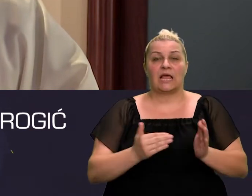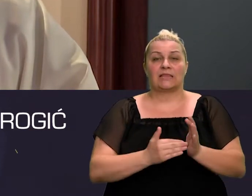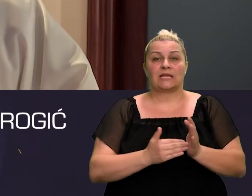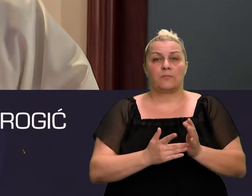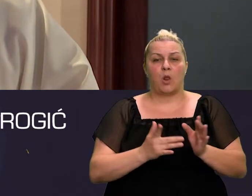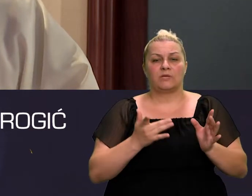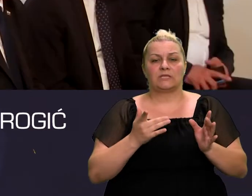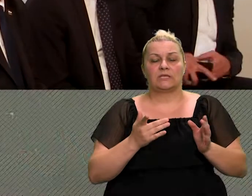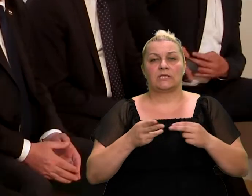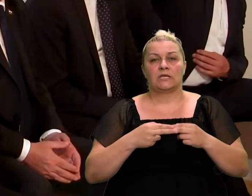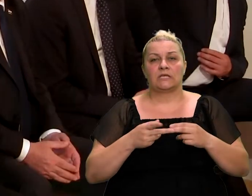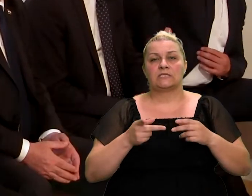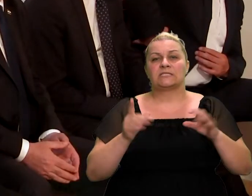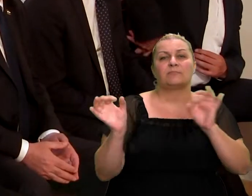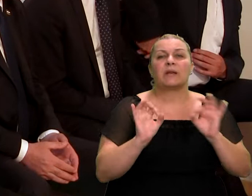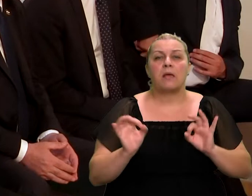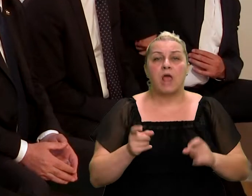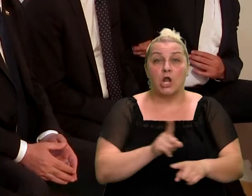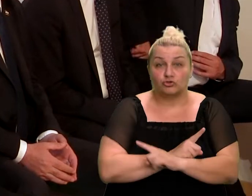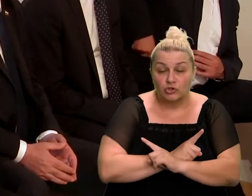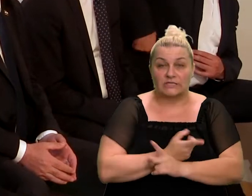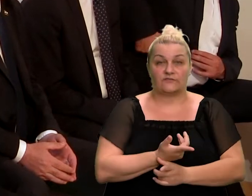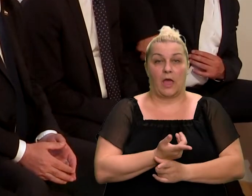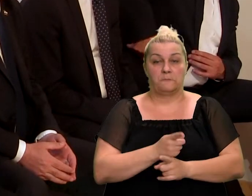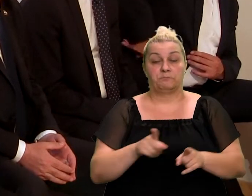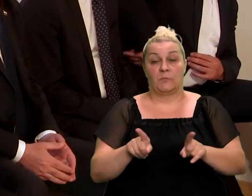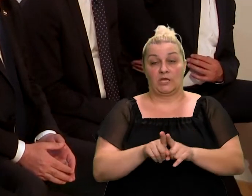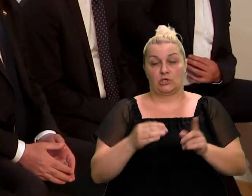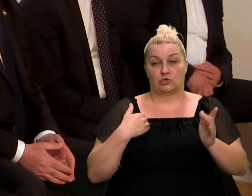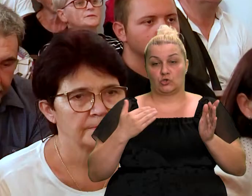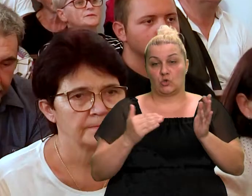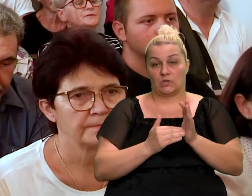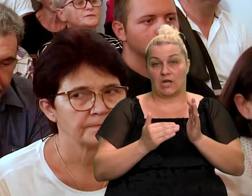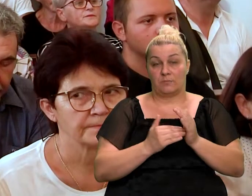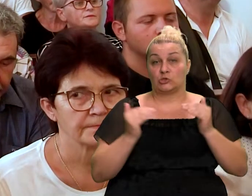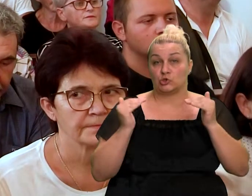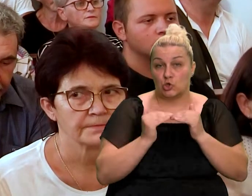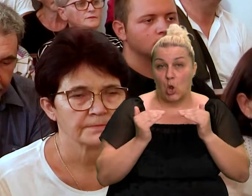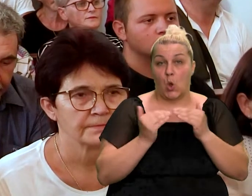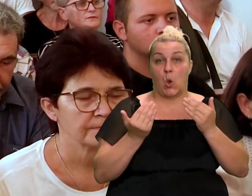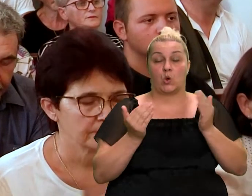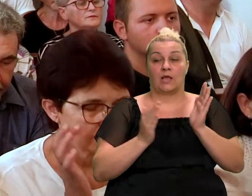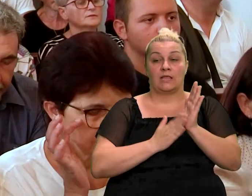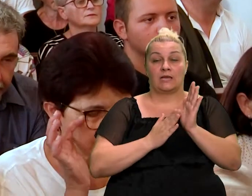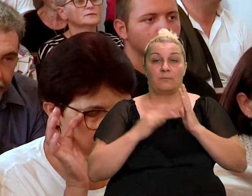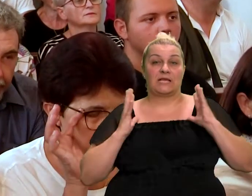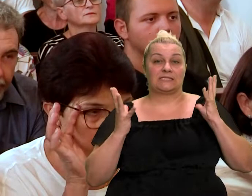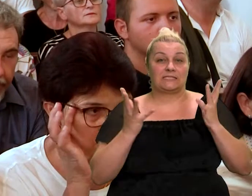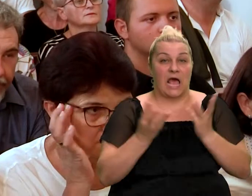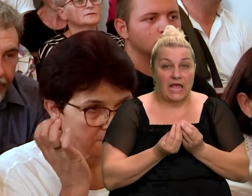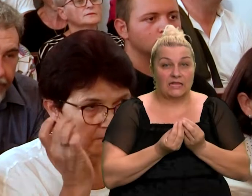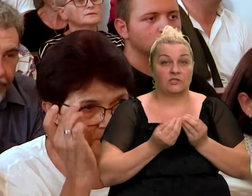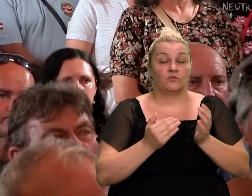zapremnosti na žrtvi. Trebalo je sloge, zajedništva i mjere da se strahote može